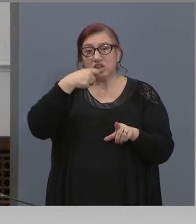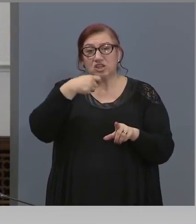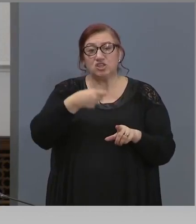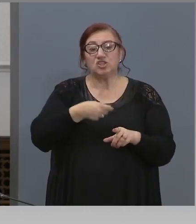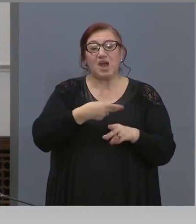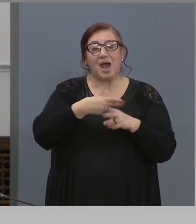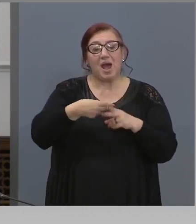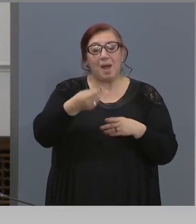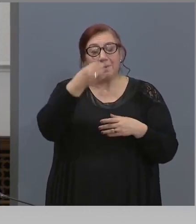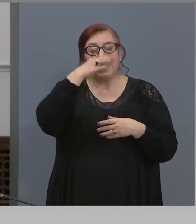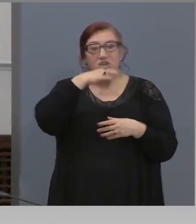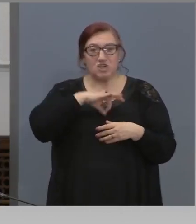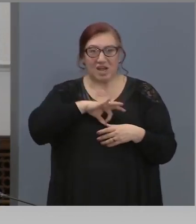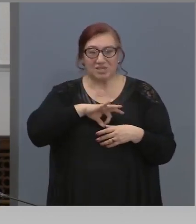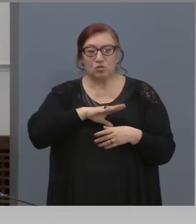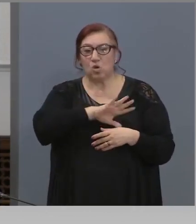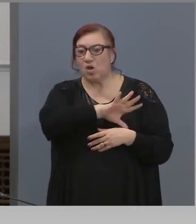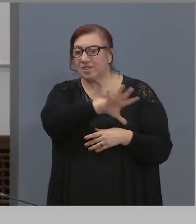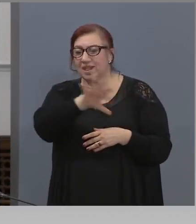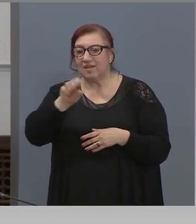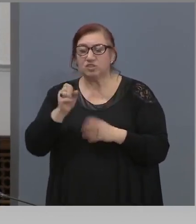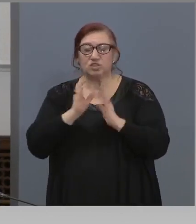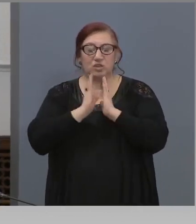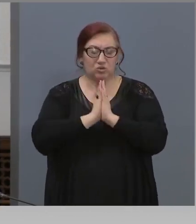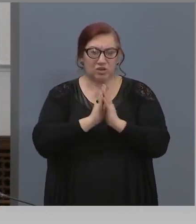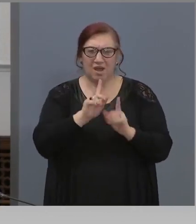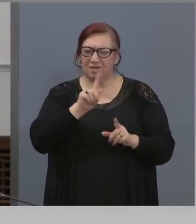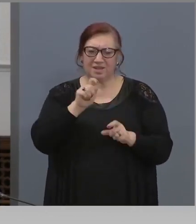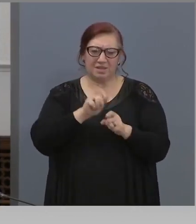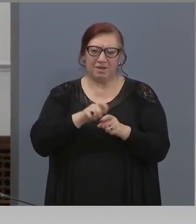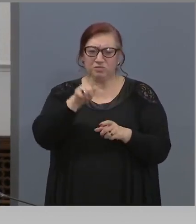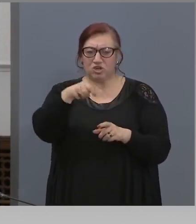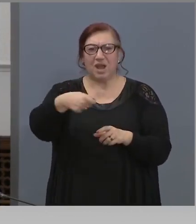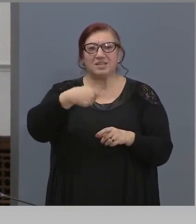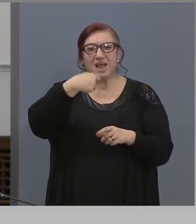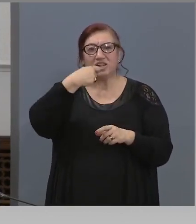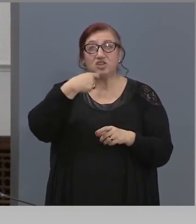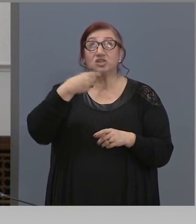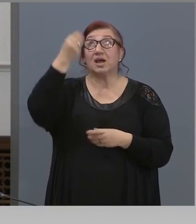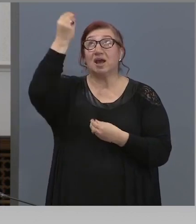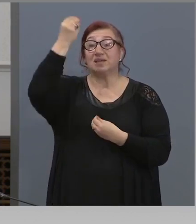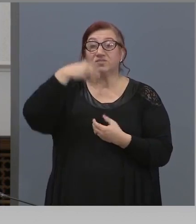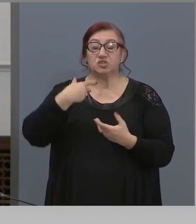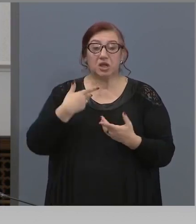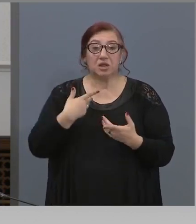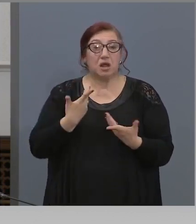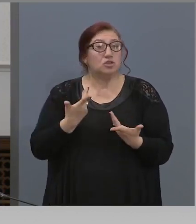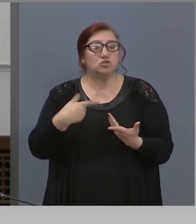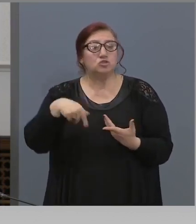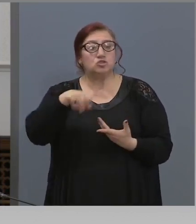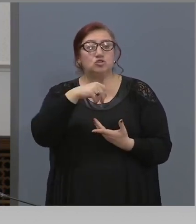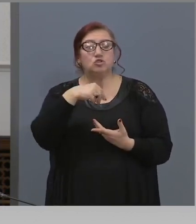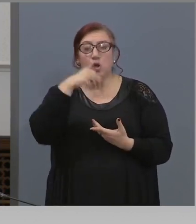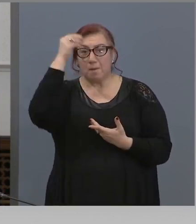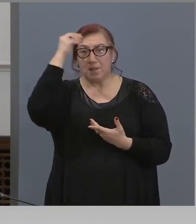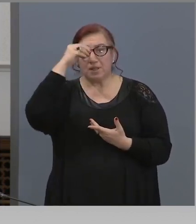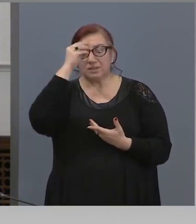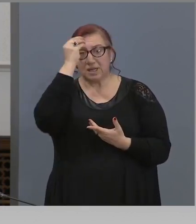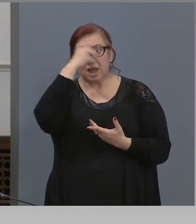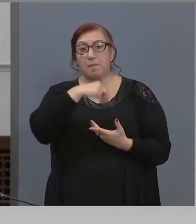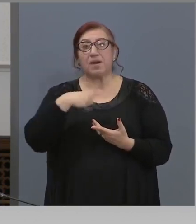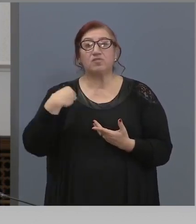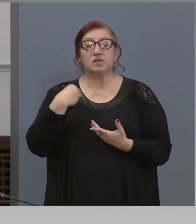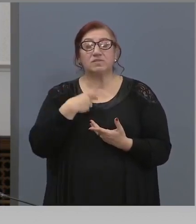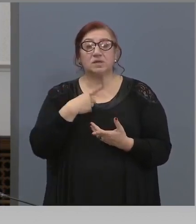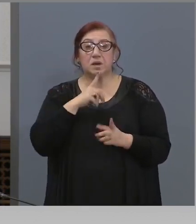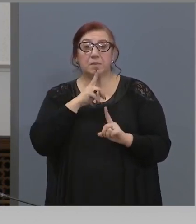правим, че тя е свещедна. Господин Симеонов беше това нямаше реакция никакво от Българската православна църква, от Светия Синото. Кажете,